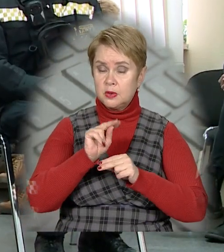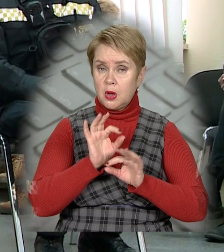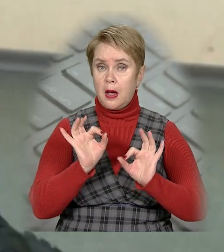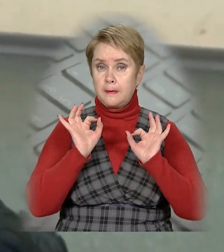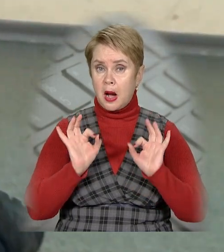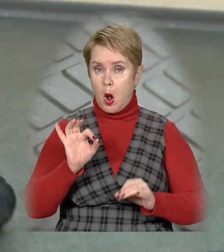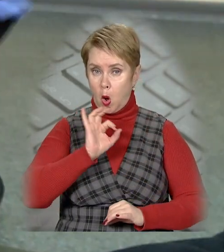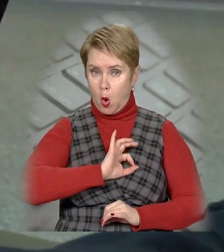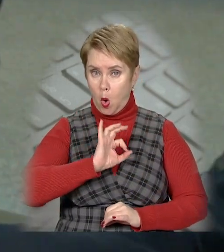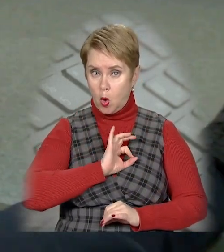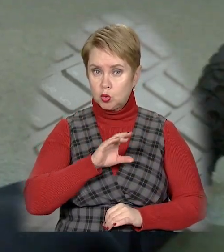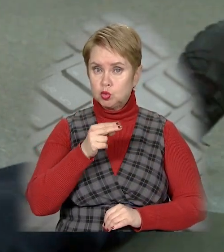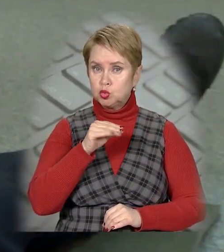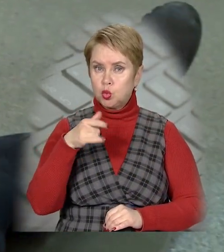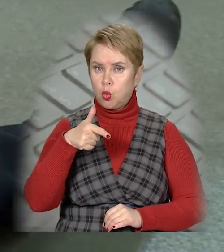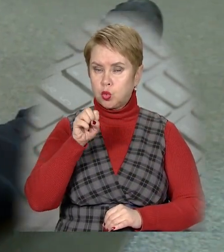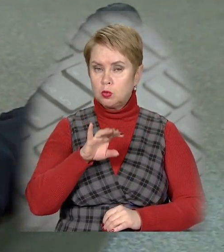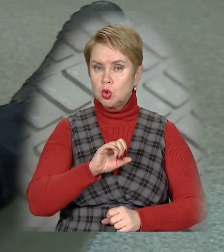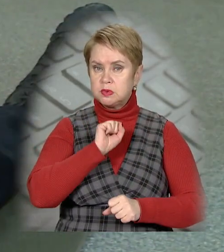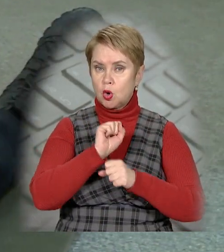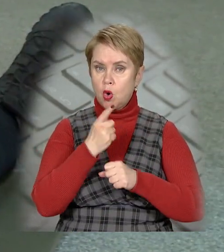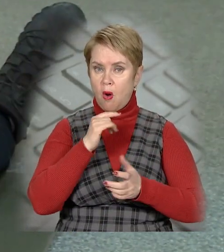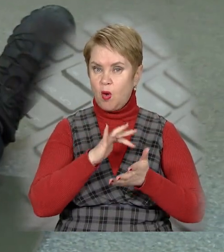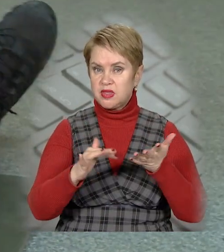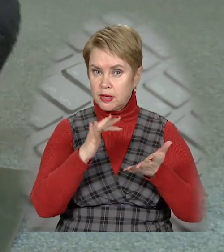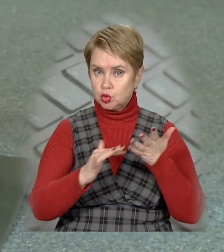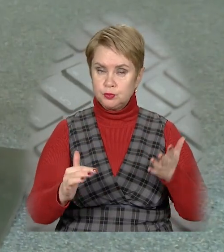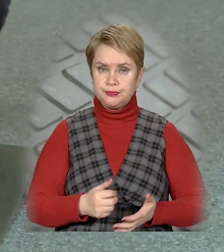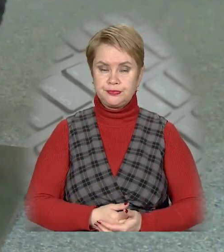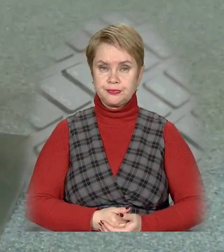навчили правильно користуватися джгутом, щоб зупинити кровотечу.